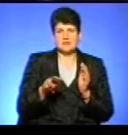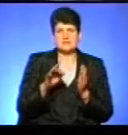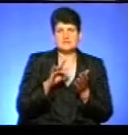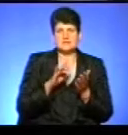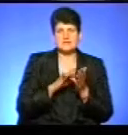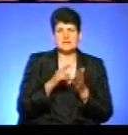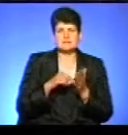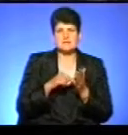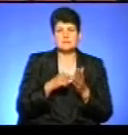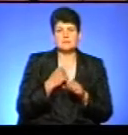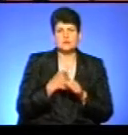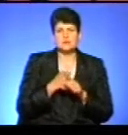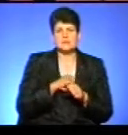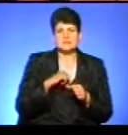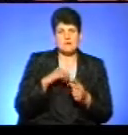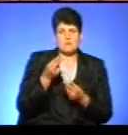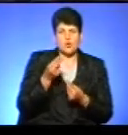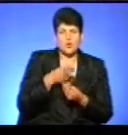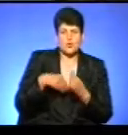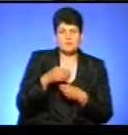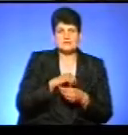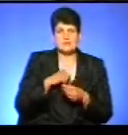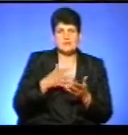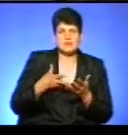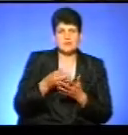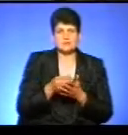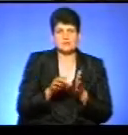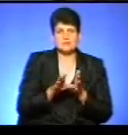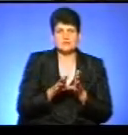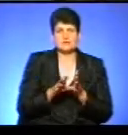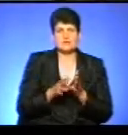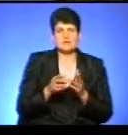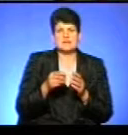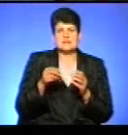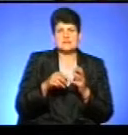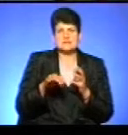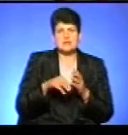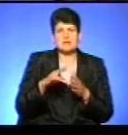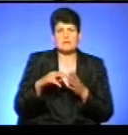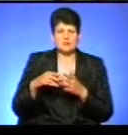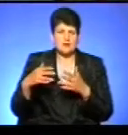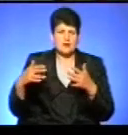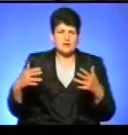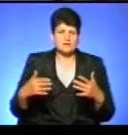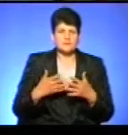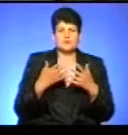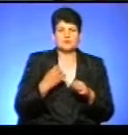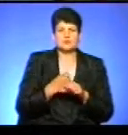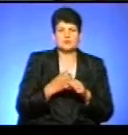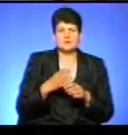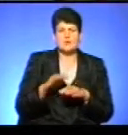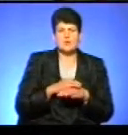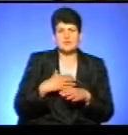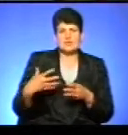центрі міста, ми працюємо на самоокупності, ми самі платимо за світло, самі платимо земельний податок і так далі. Тобто ми зараз працюємо на благодійних